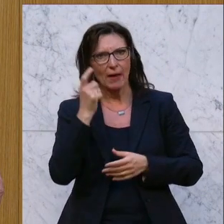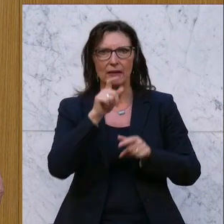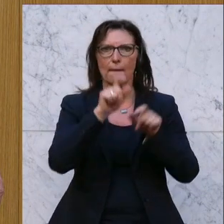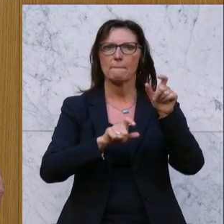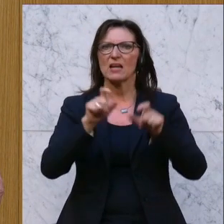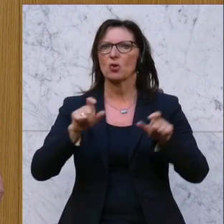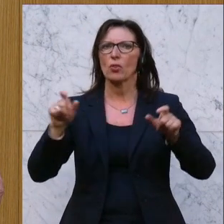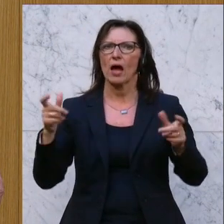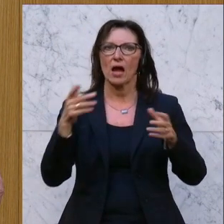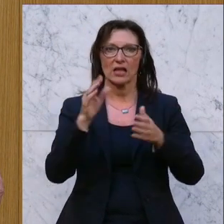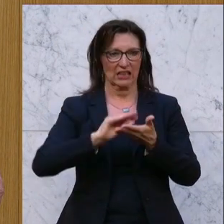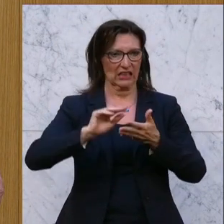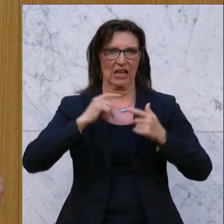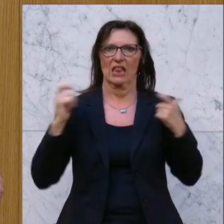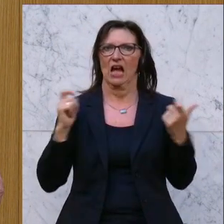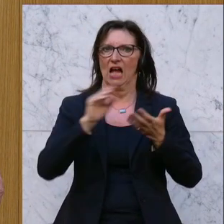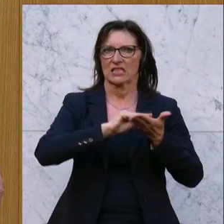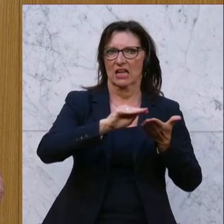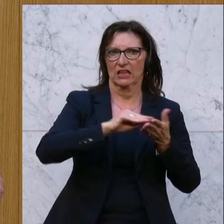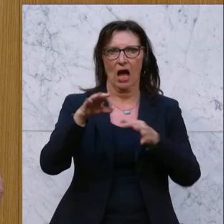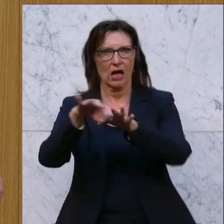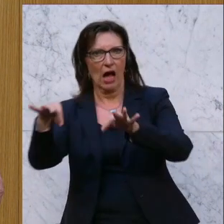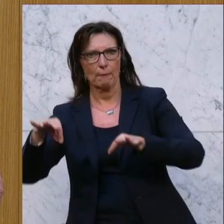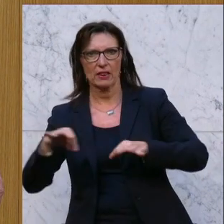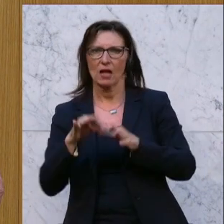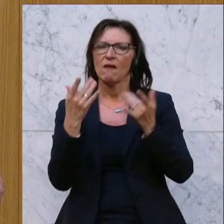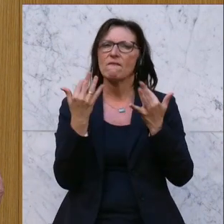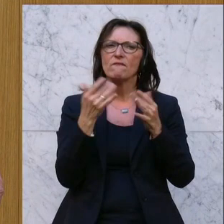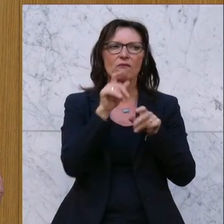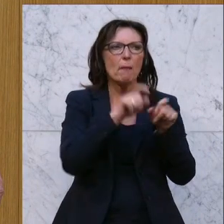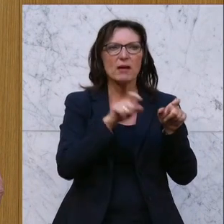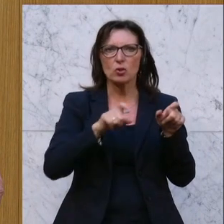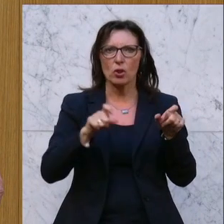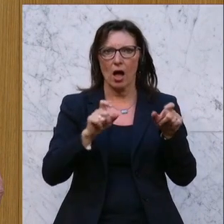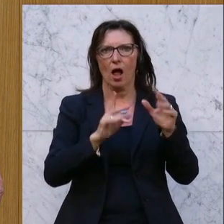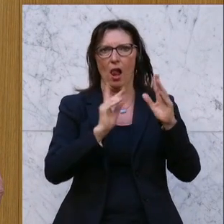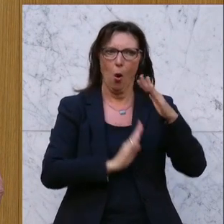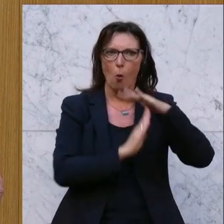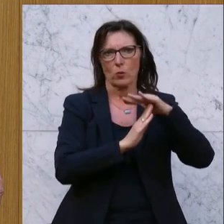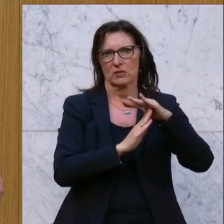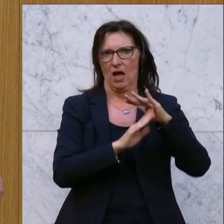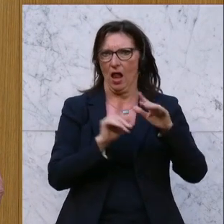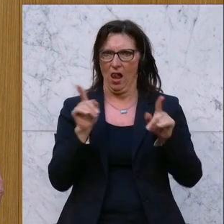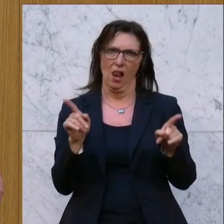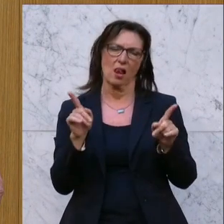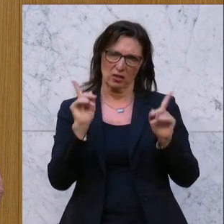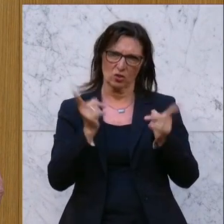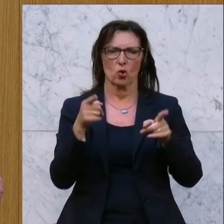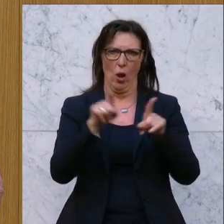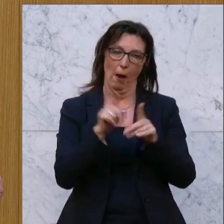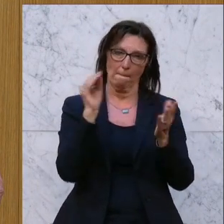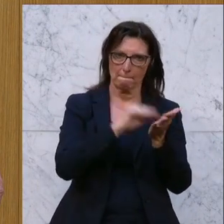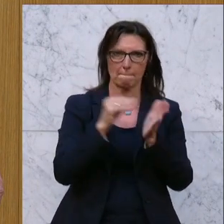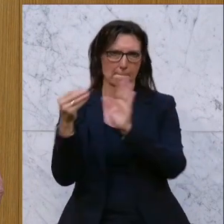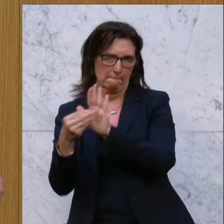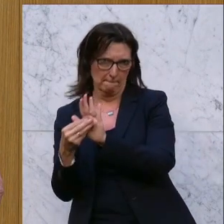eines Generalsekretariats und eines Kabinetts entsprechend empfohlen. Abschließend, sehr geehrte Damen und Herren, noch